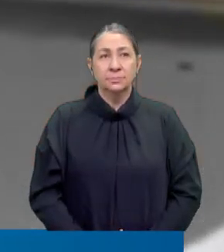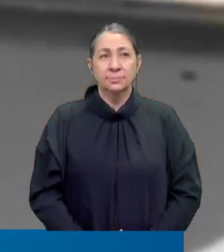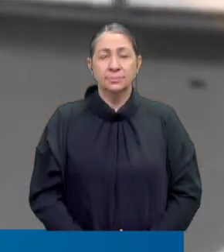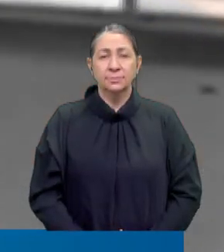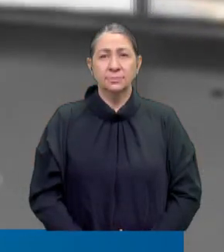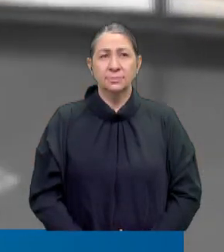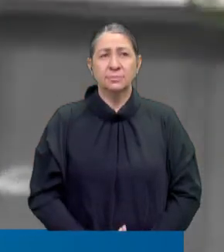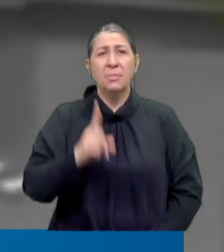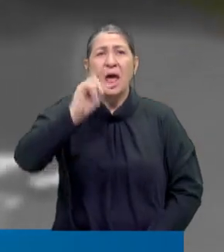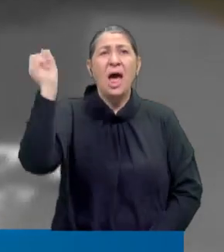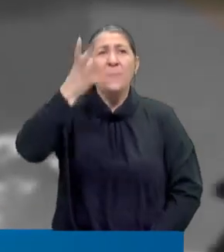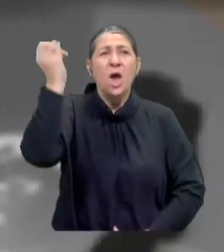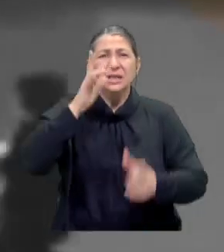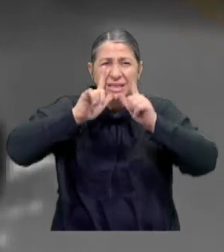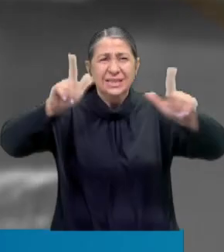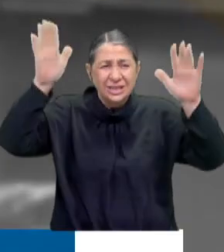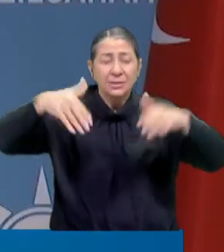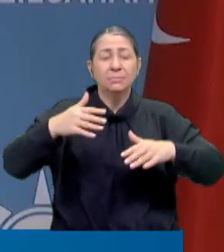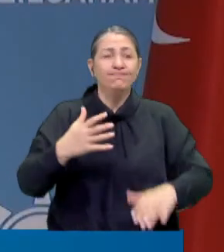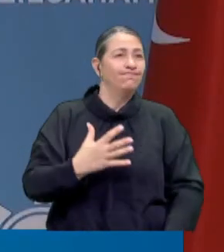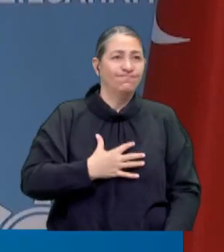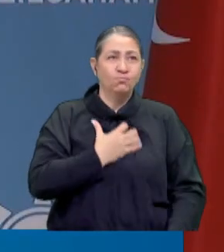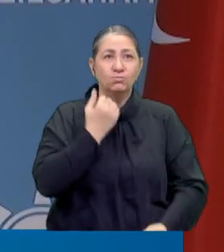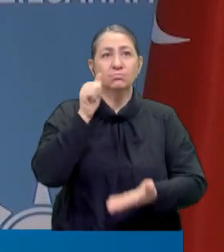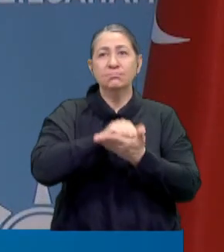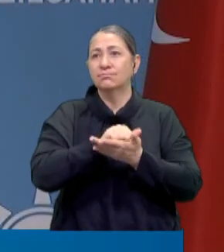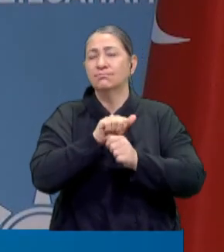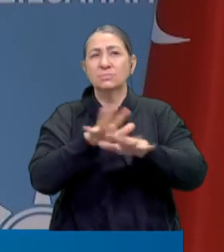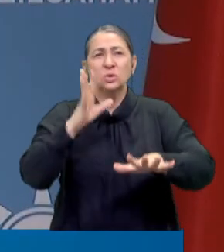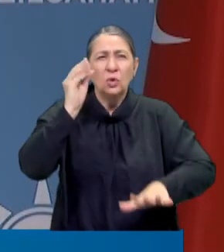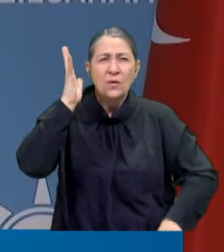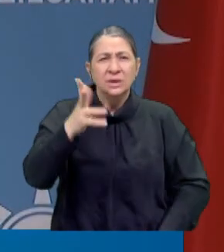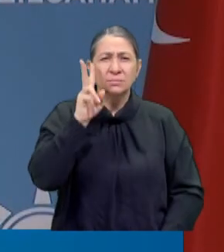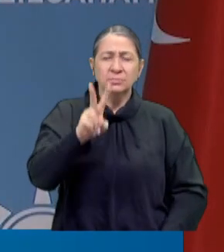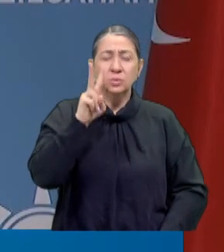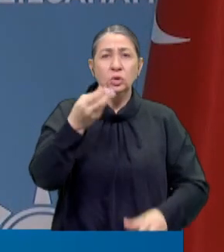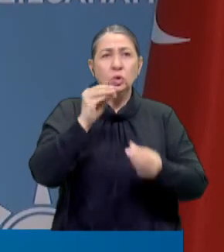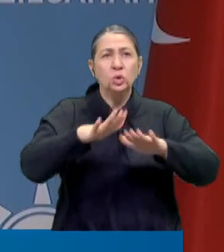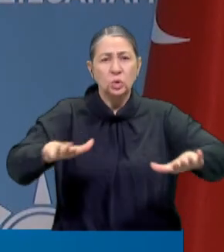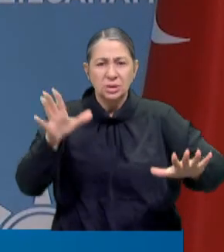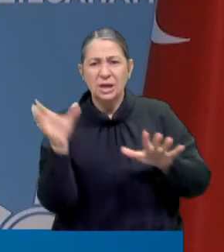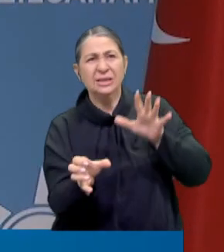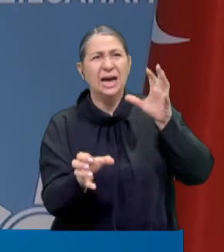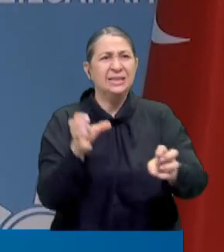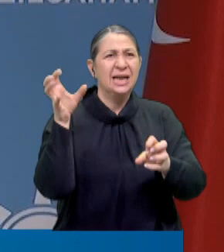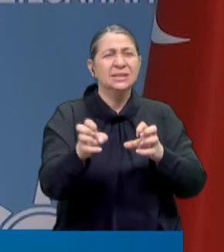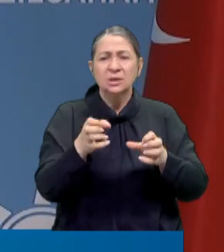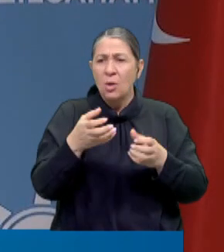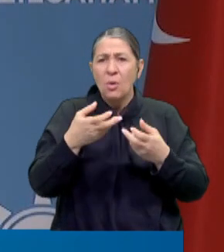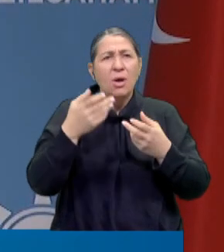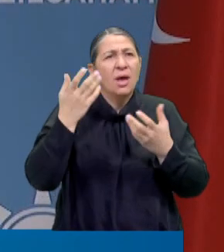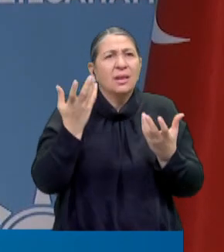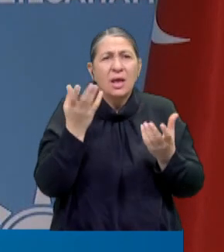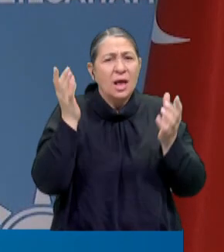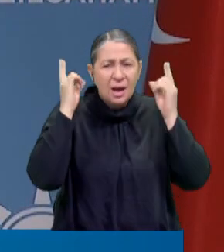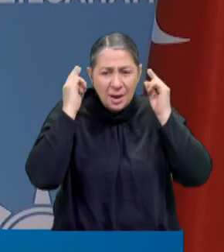Bir ambulans çağırsın ambulans! Maalesef medyada sık sık çocuklara saldıran başıboş